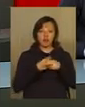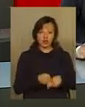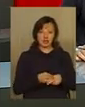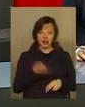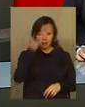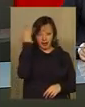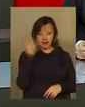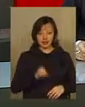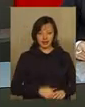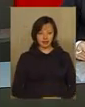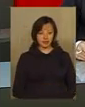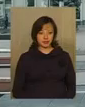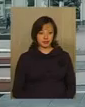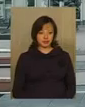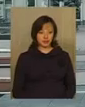станції Хмельницький.